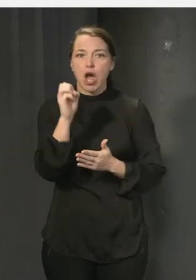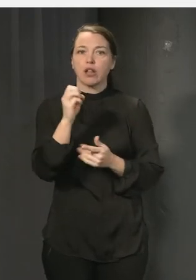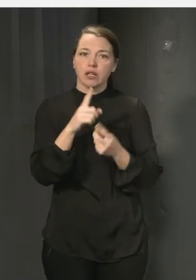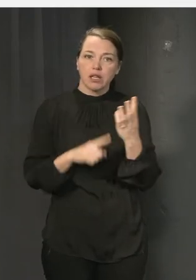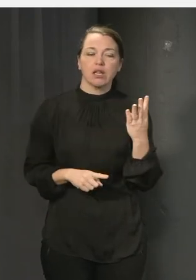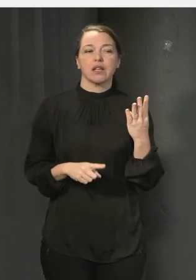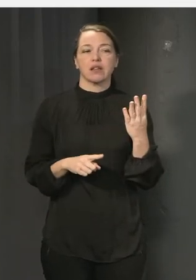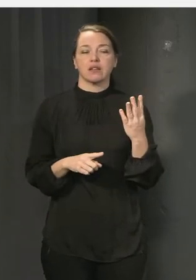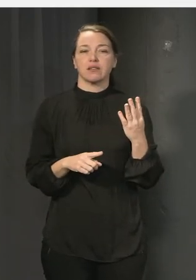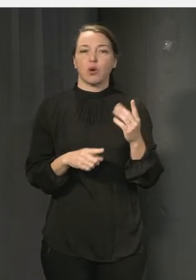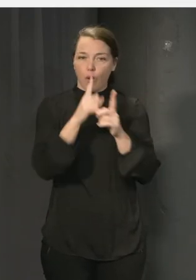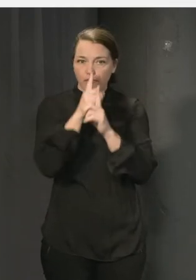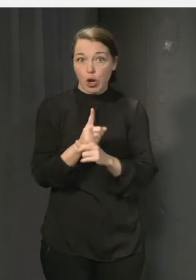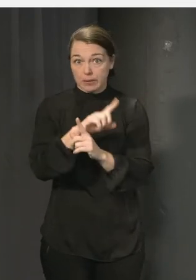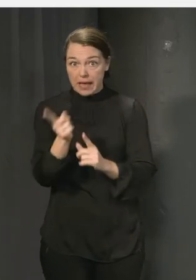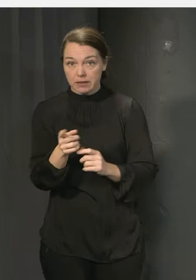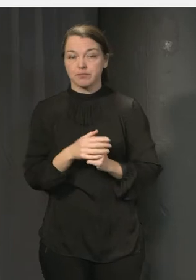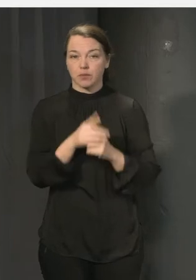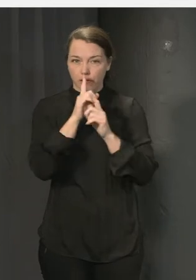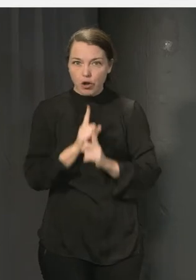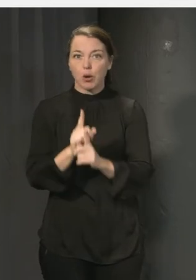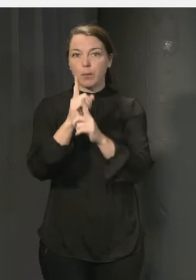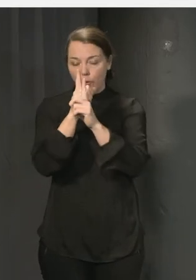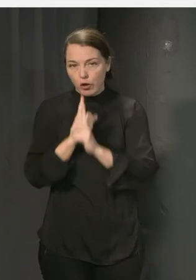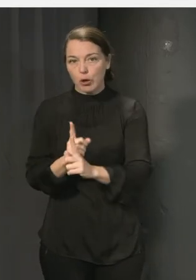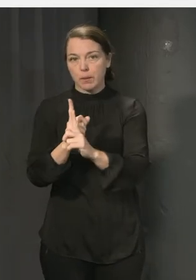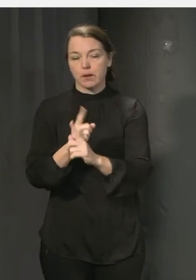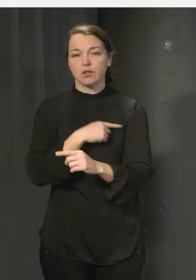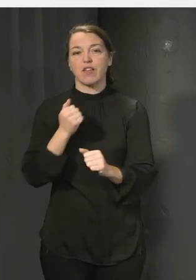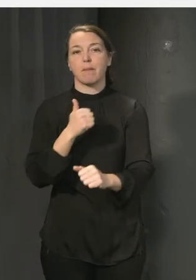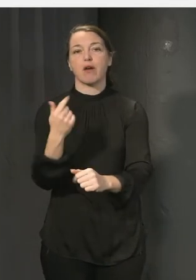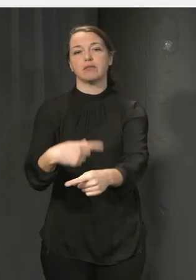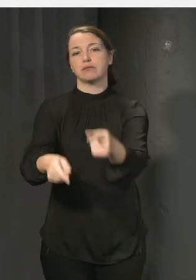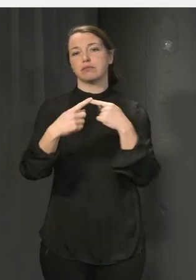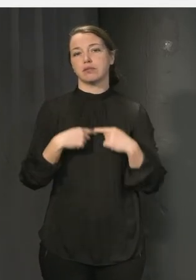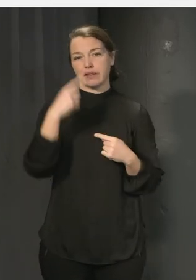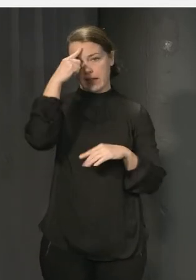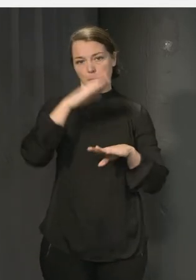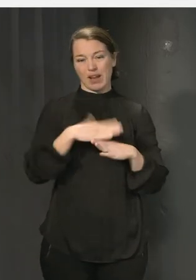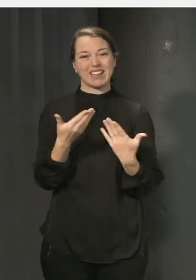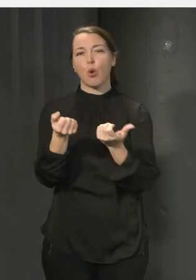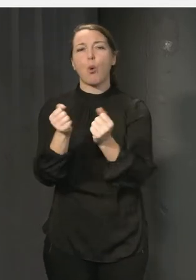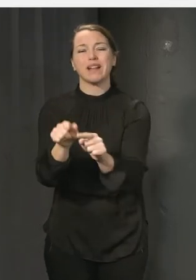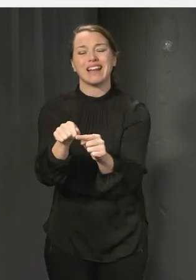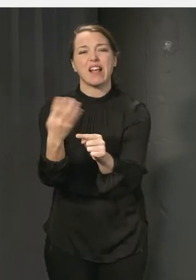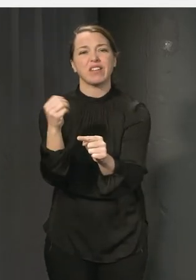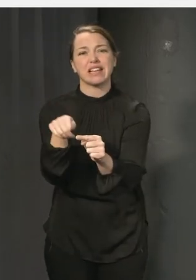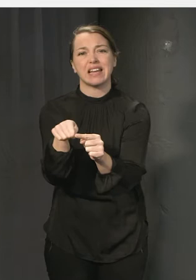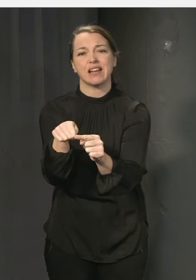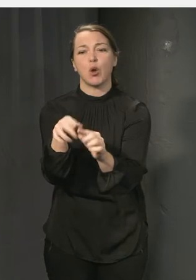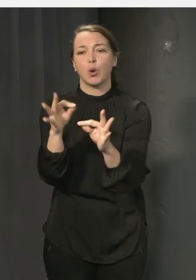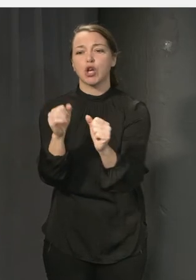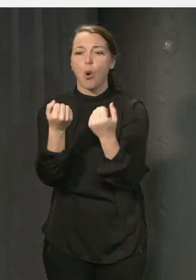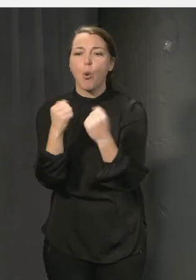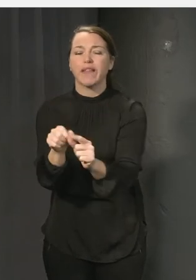tror att det är någonting här som hela tiden tas tillbaks till att det är inte det åtgärdande som är där vi